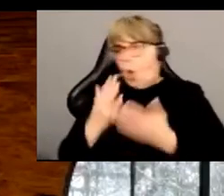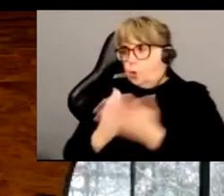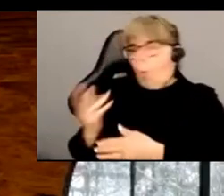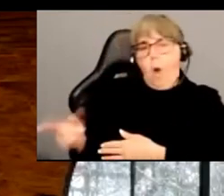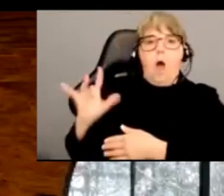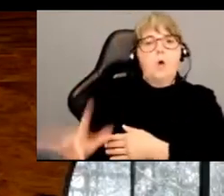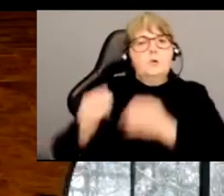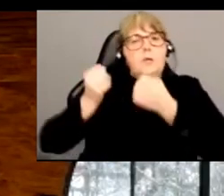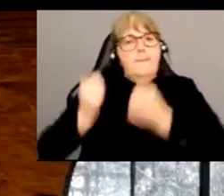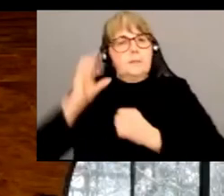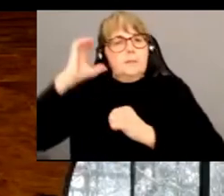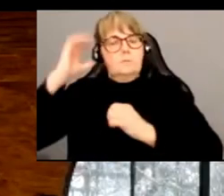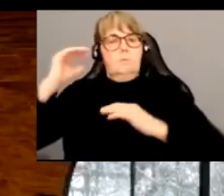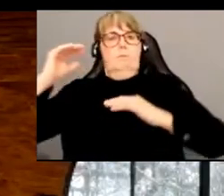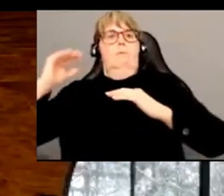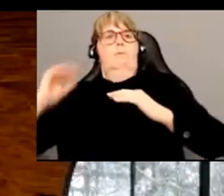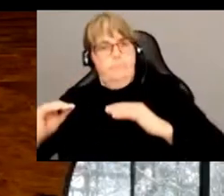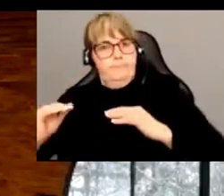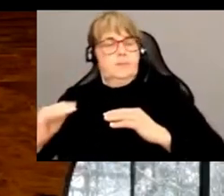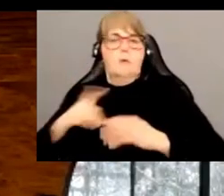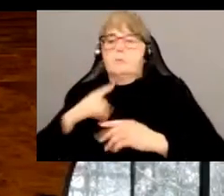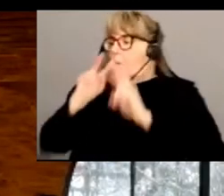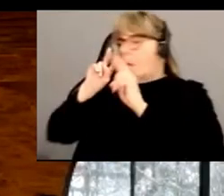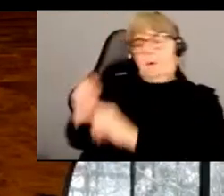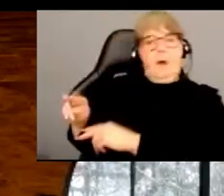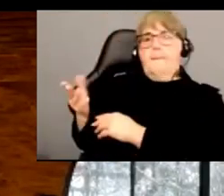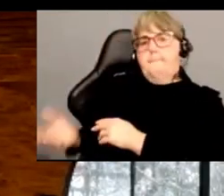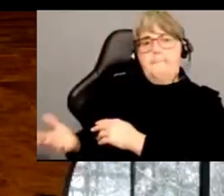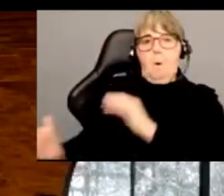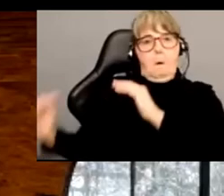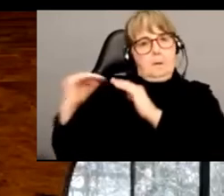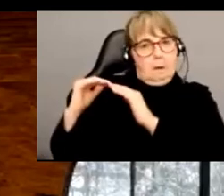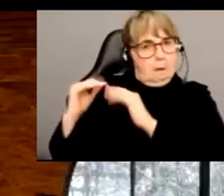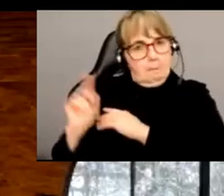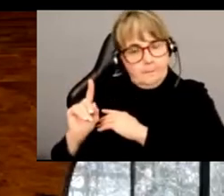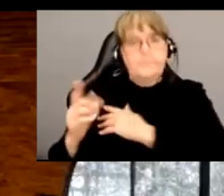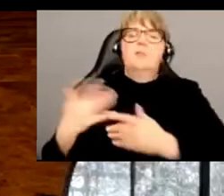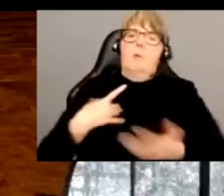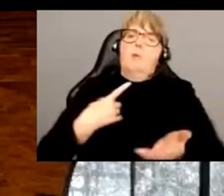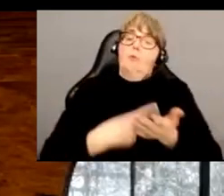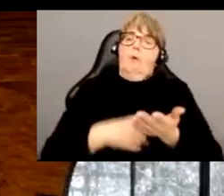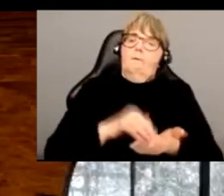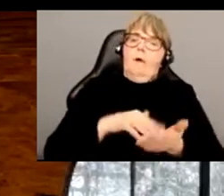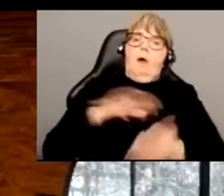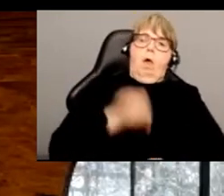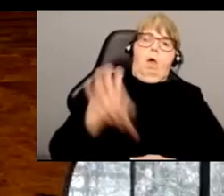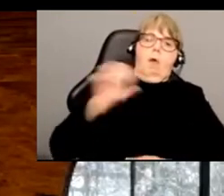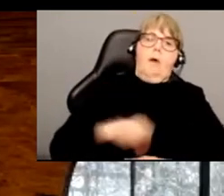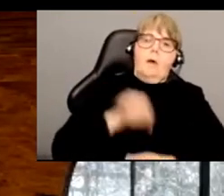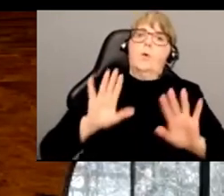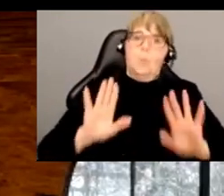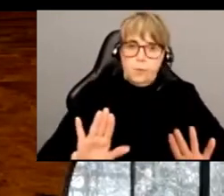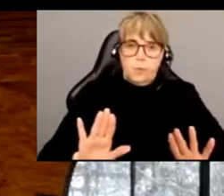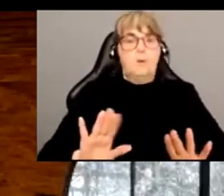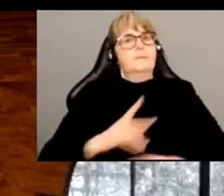certains droits ou de certaines considérations d'intérêts, ne seraient pas pris en compte dans l'égalité. C'est un argument qu'on utilise beaucoup et